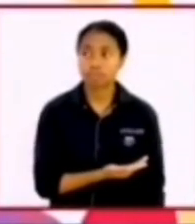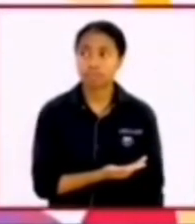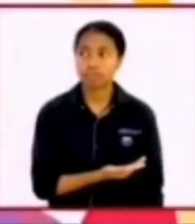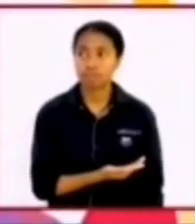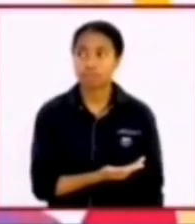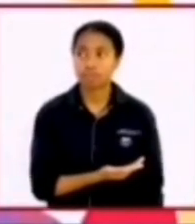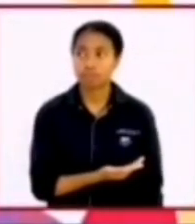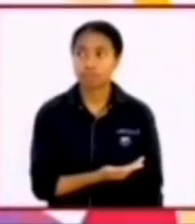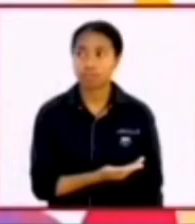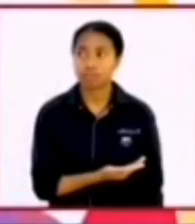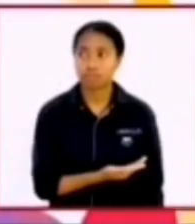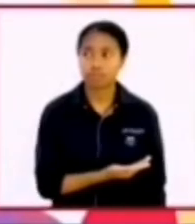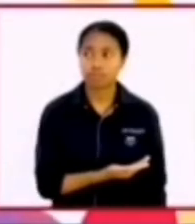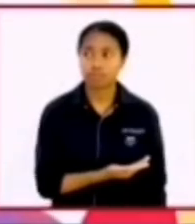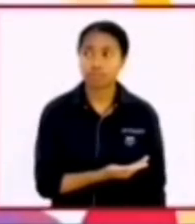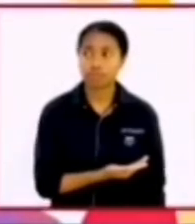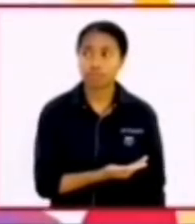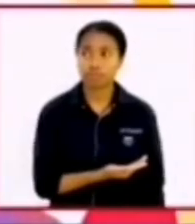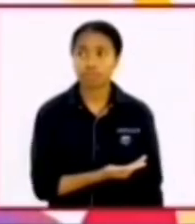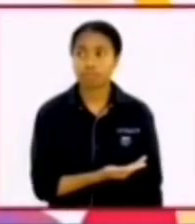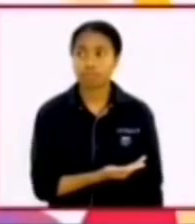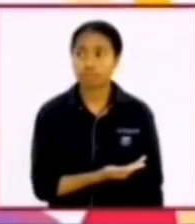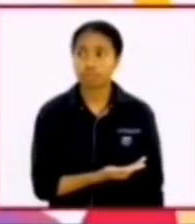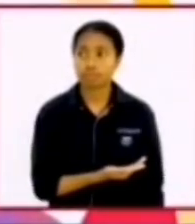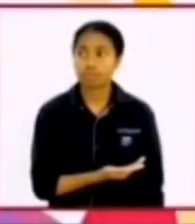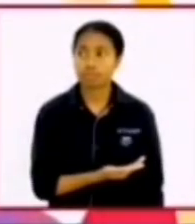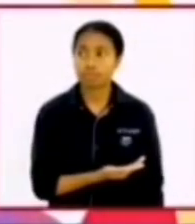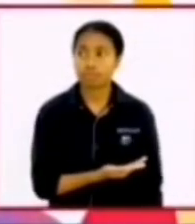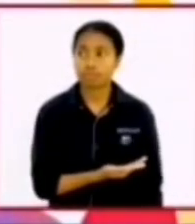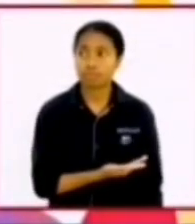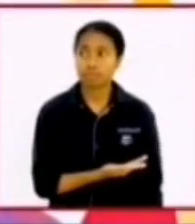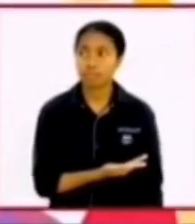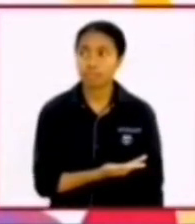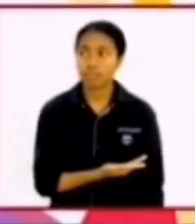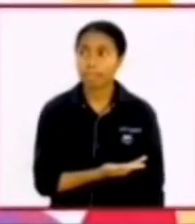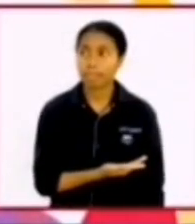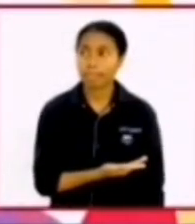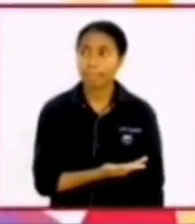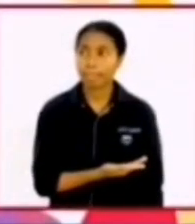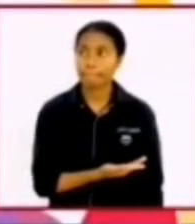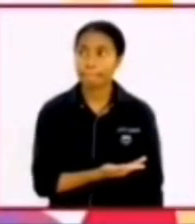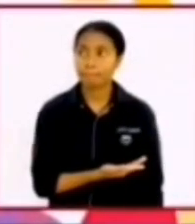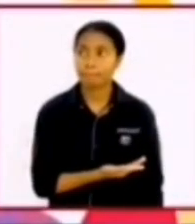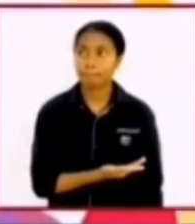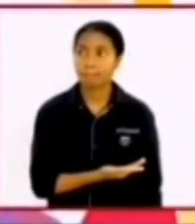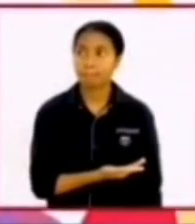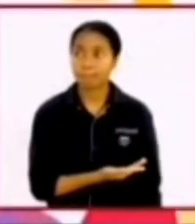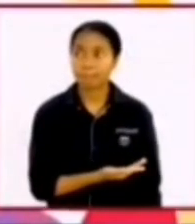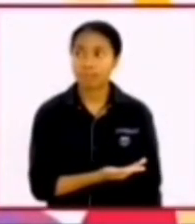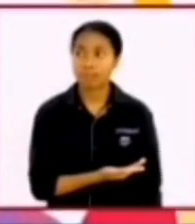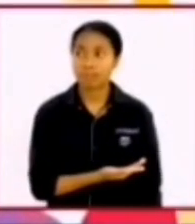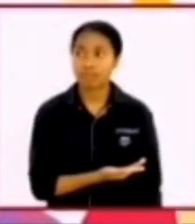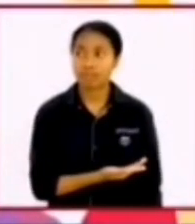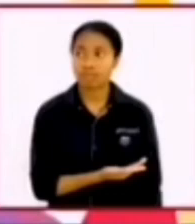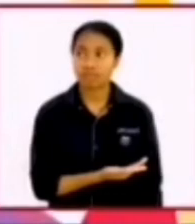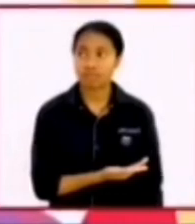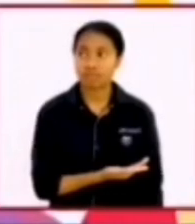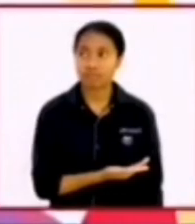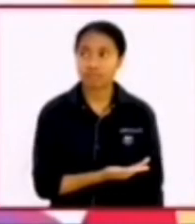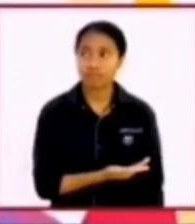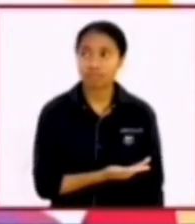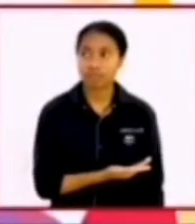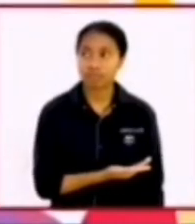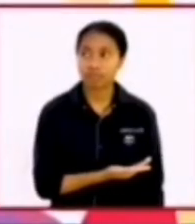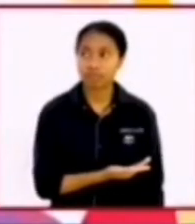berharga 19 juta dolar tergantung ada di dalam tangan siapa racket tenis tak ada gunanya dalam tanganku racket tenis dalam tangan Venus